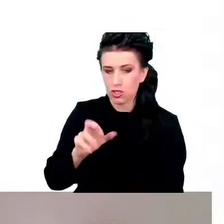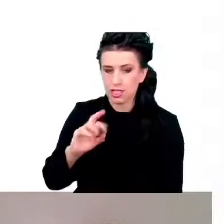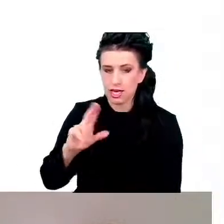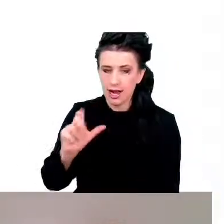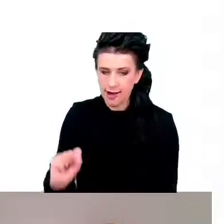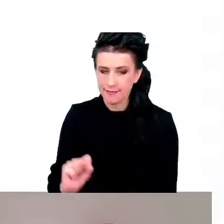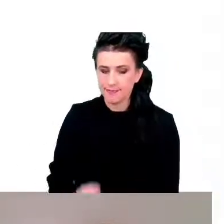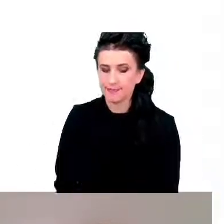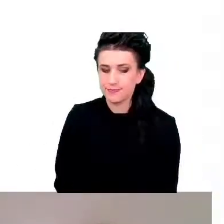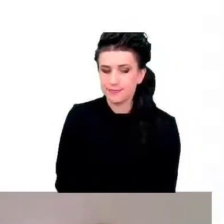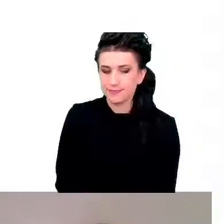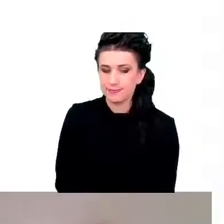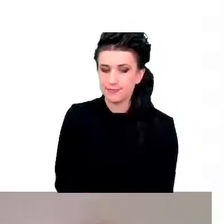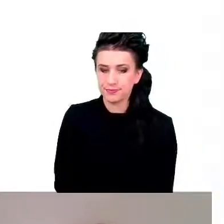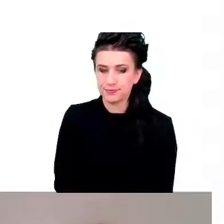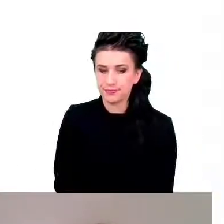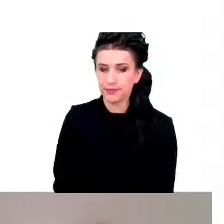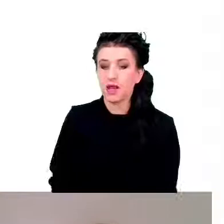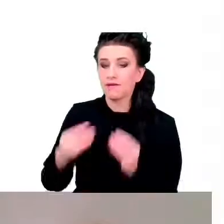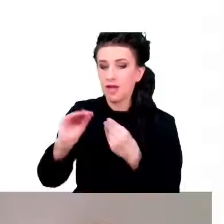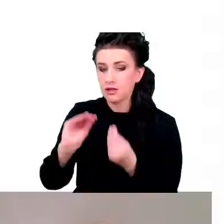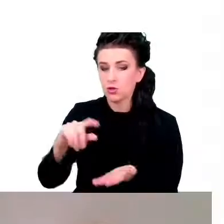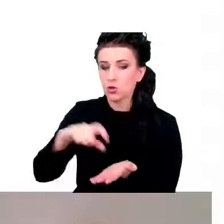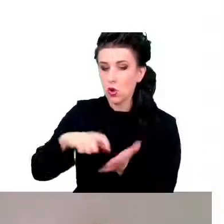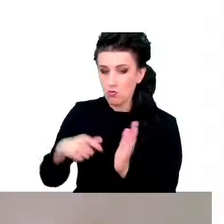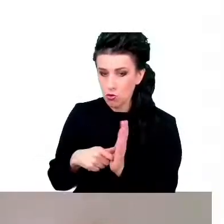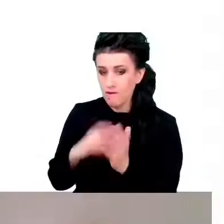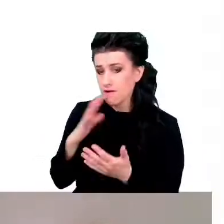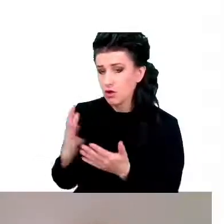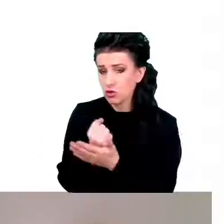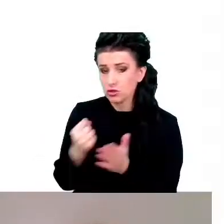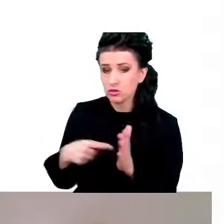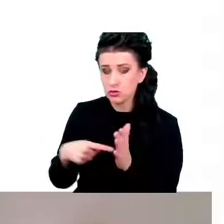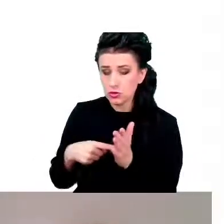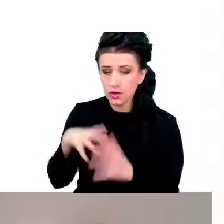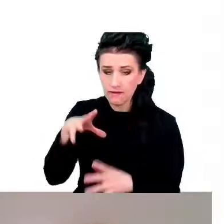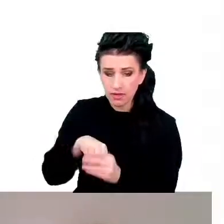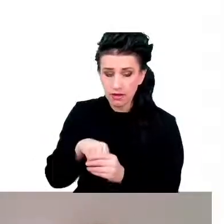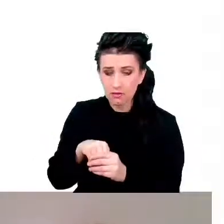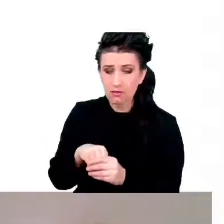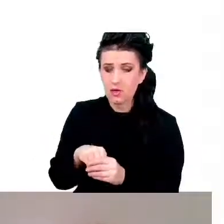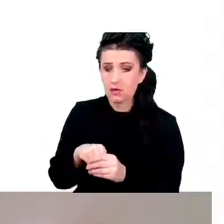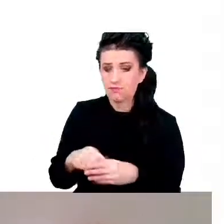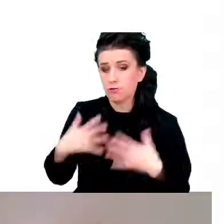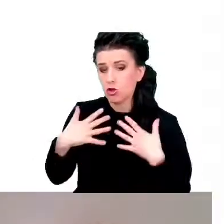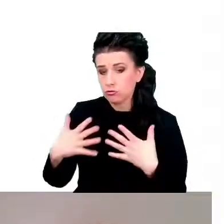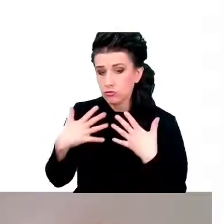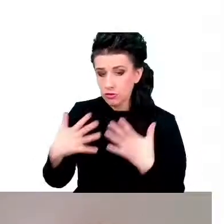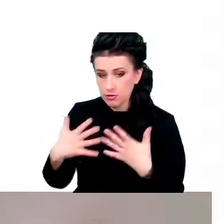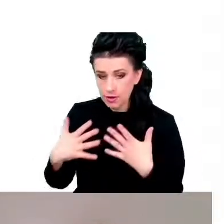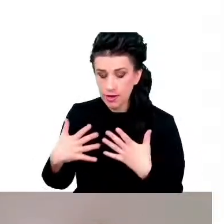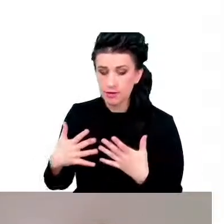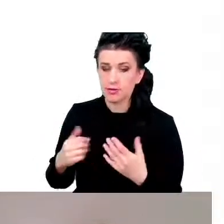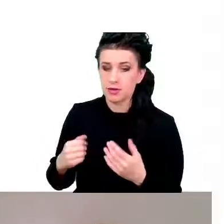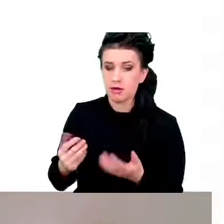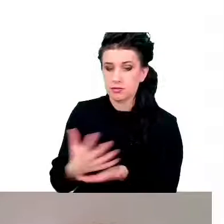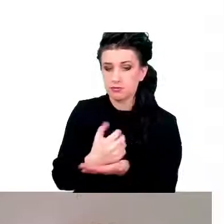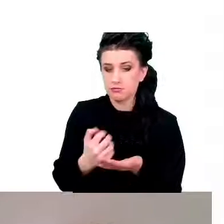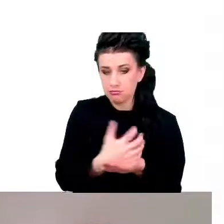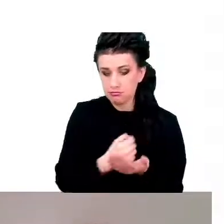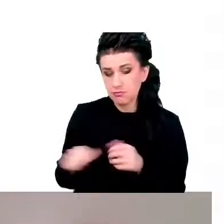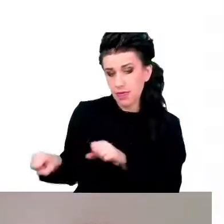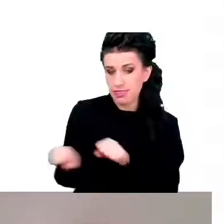komórek wykorzystuje oddychanie do generowania energii,